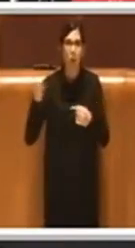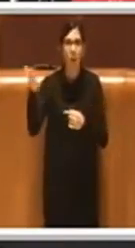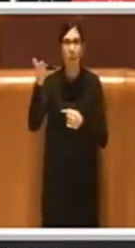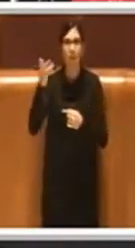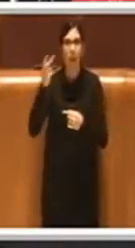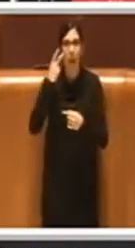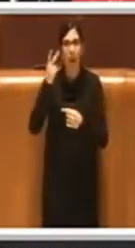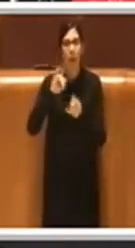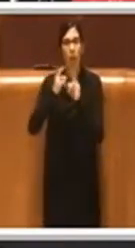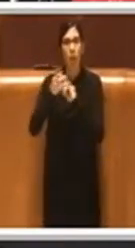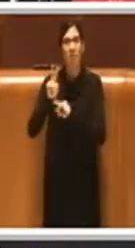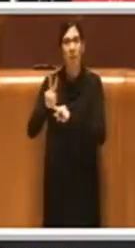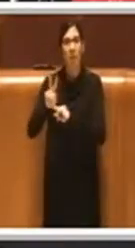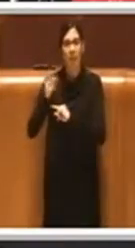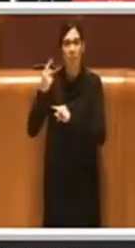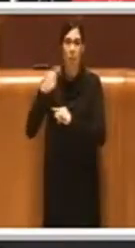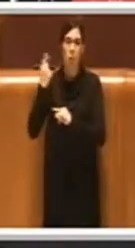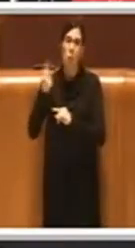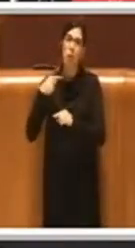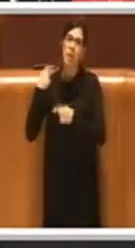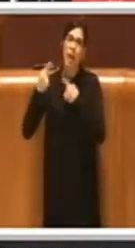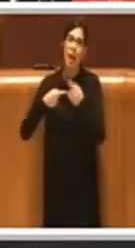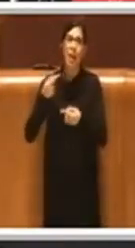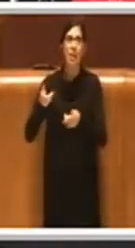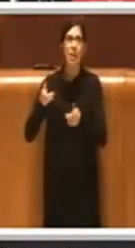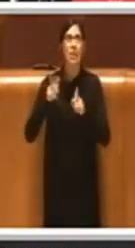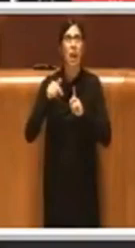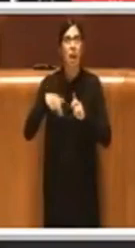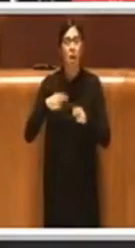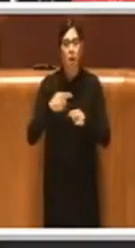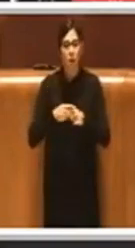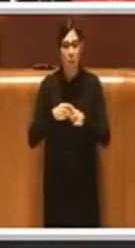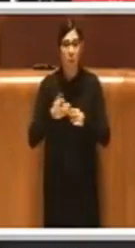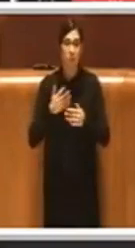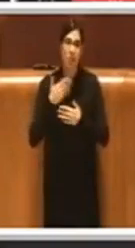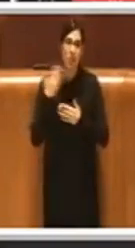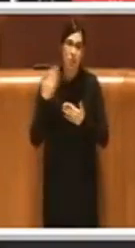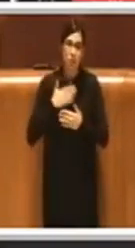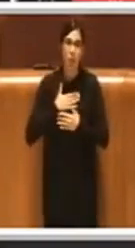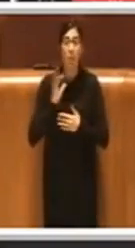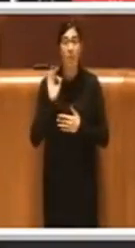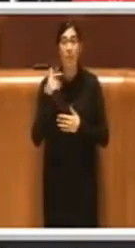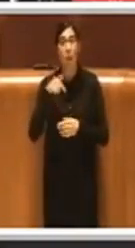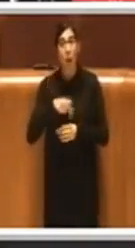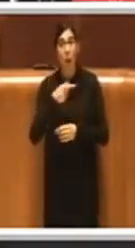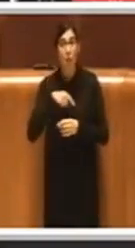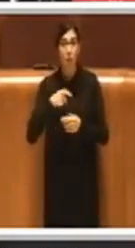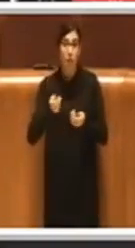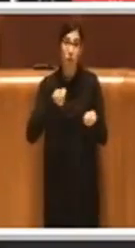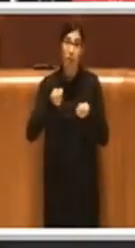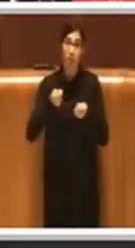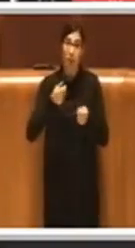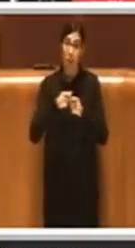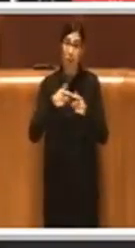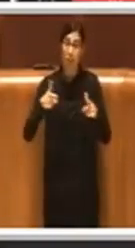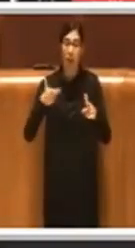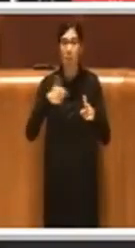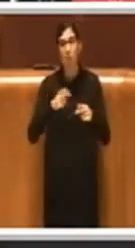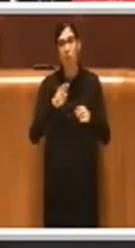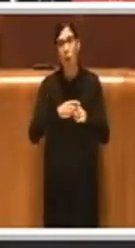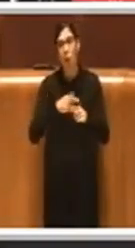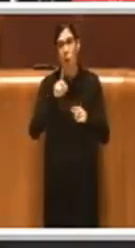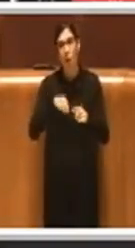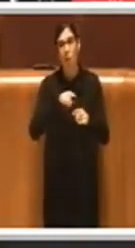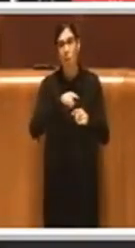questo tipo di operazioni a Roma e sinceramente se oggi siamo al governo di questa città è perché forse Roma stessa ne ha le tasche